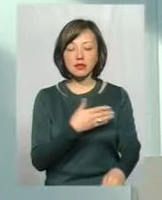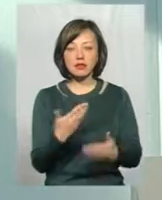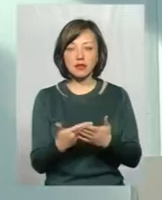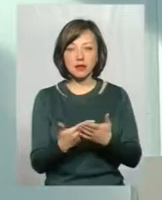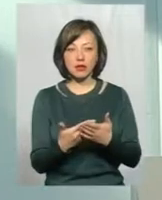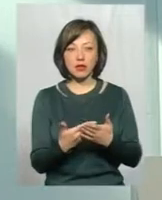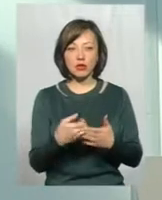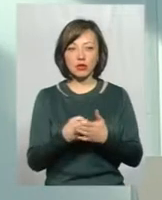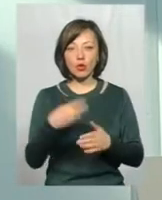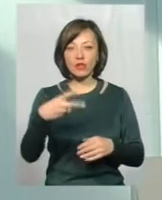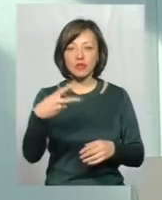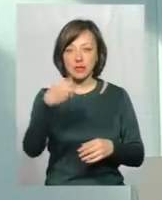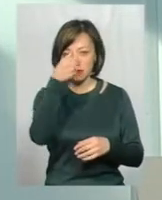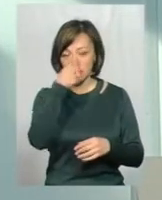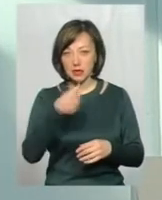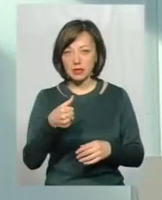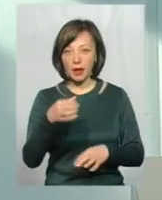до 20 місяців.